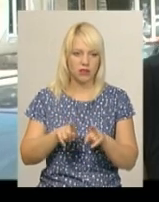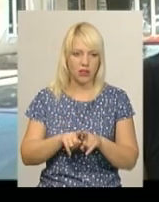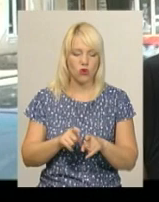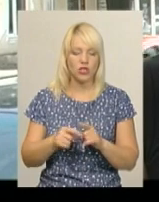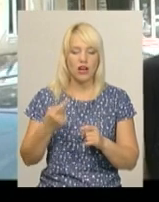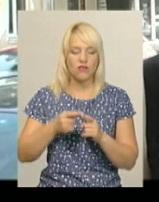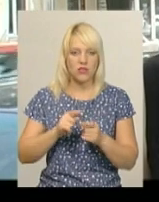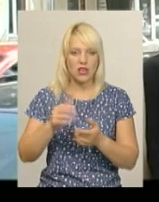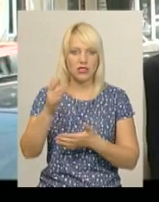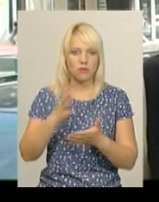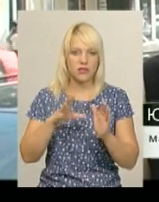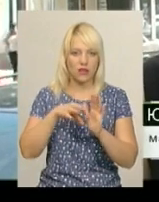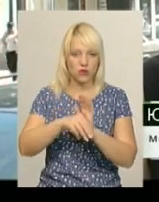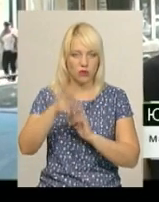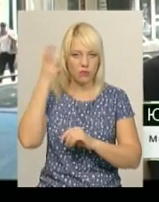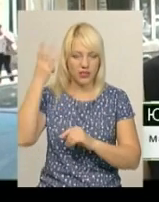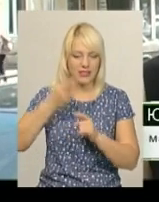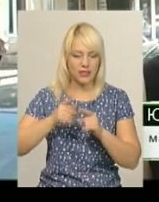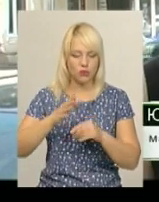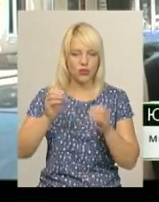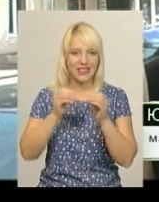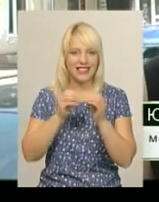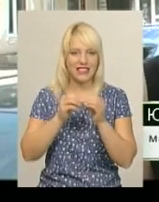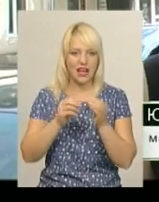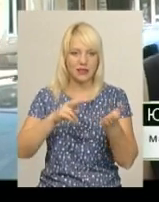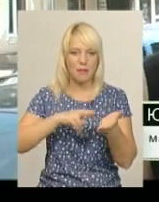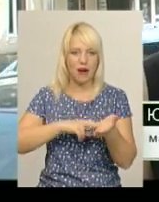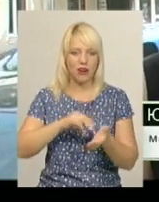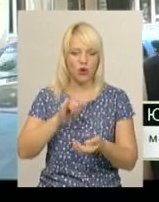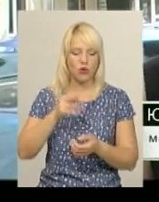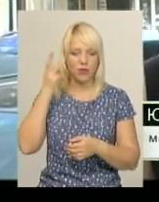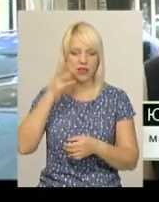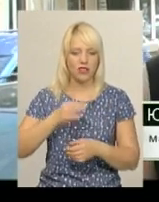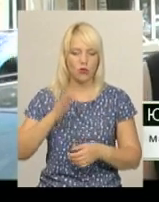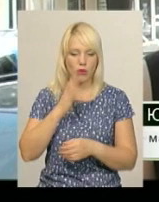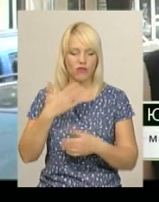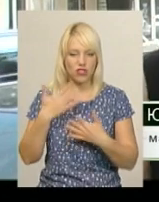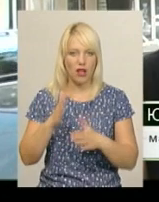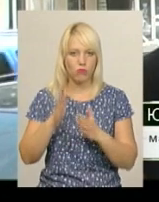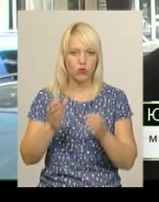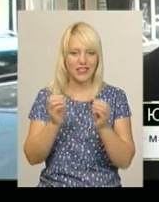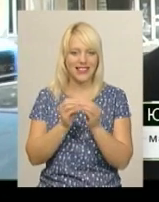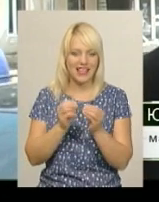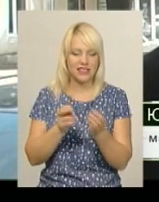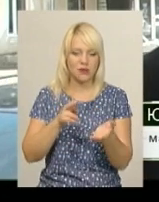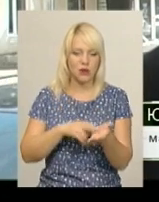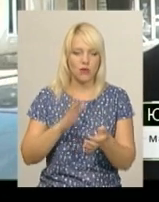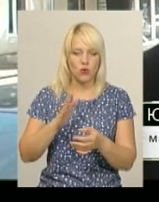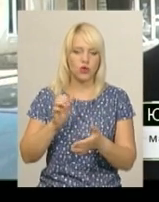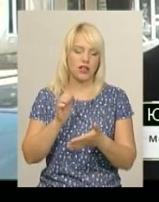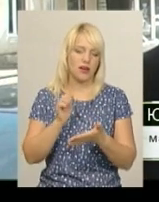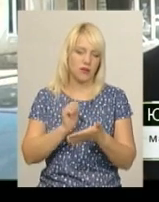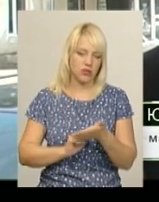списку і Хмельницький. Це буде 10 марка, відповідно у Хмельницькій області вже буде 10 марочок і буде привід зробити преміальну марочку,